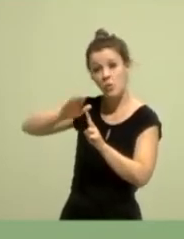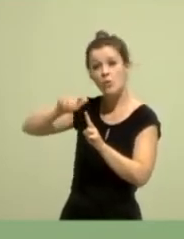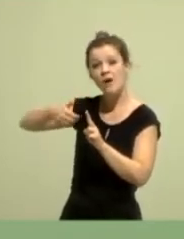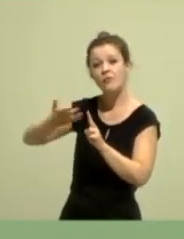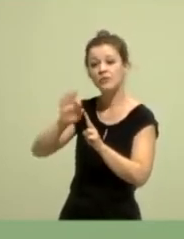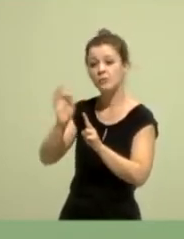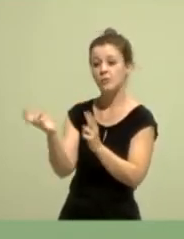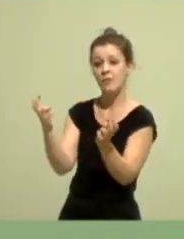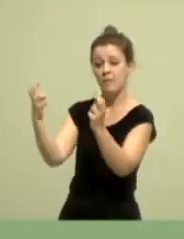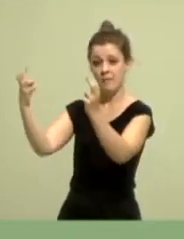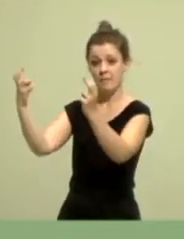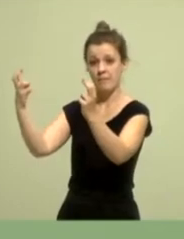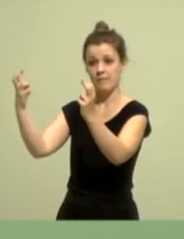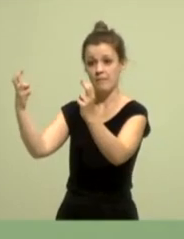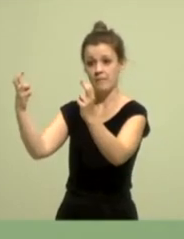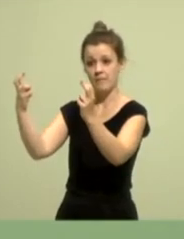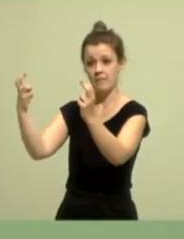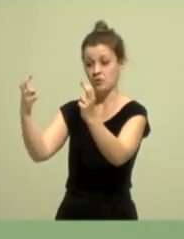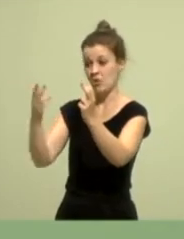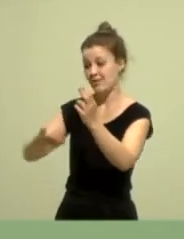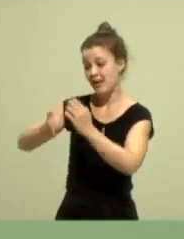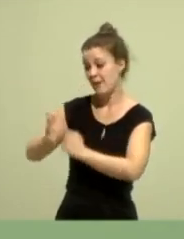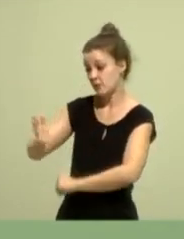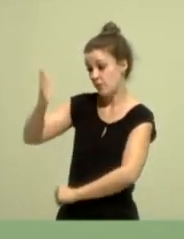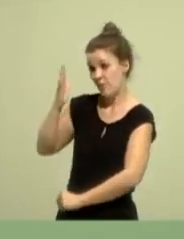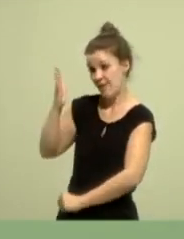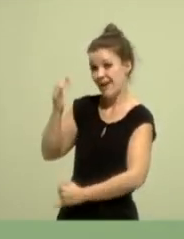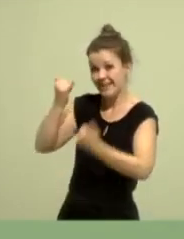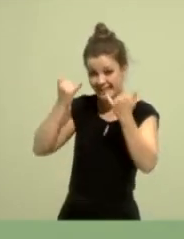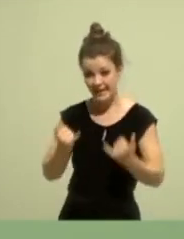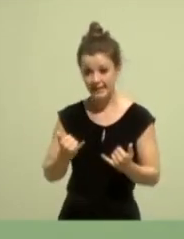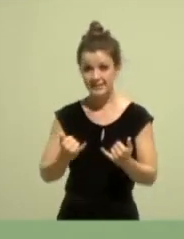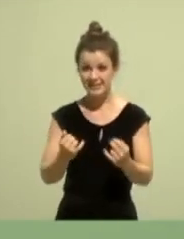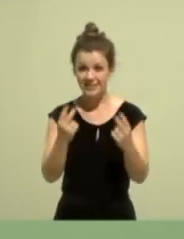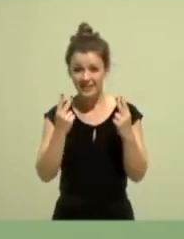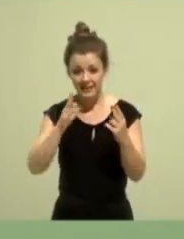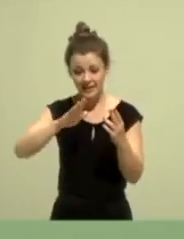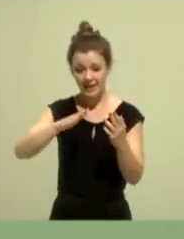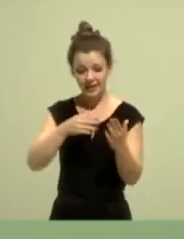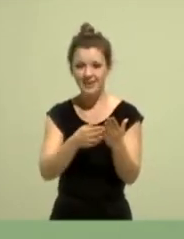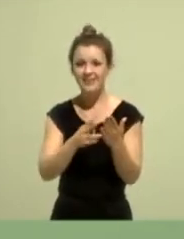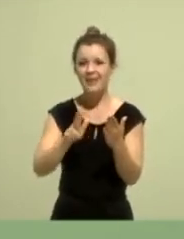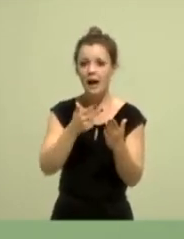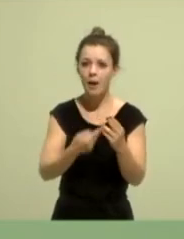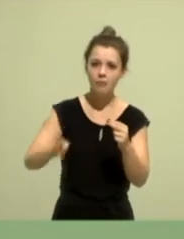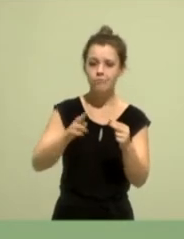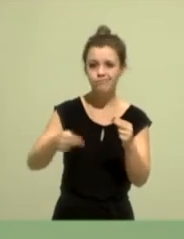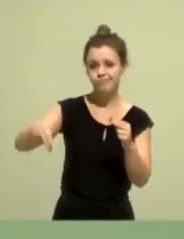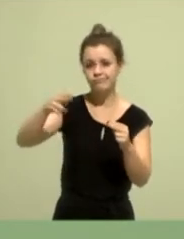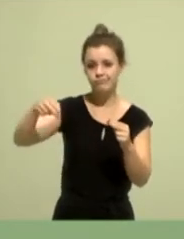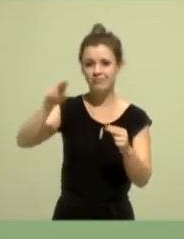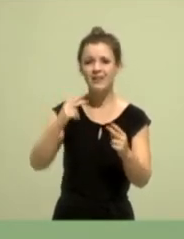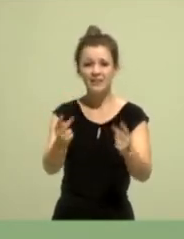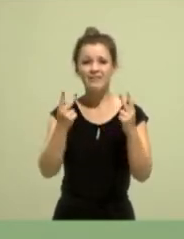dreimal so groß wie noch vor fünf Jahren. Es sind, wie gesagt, viele Prozesse in Gang, die Antworten auf das New Normal geben